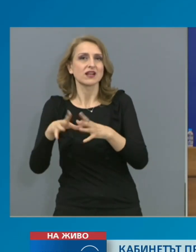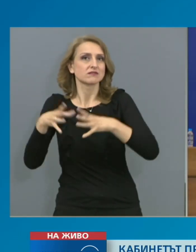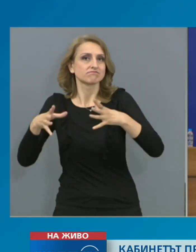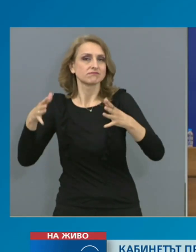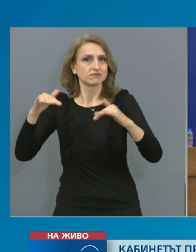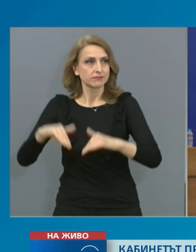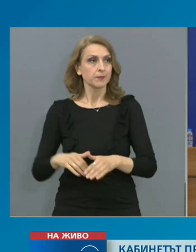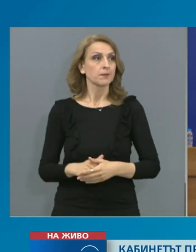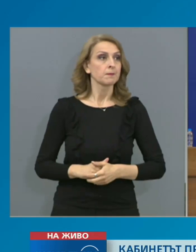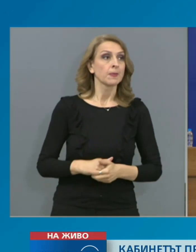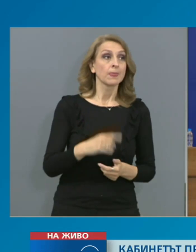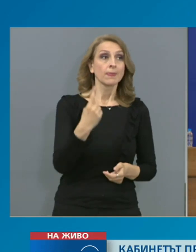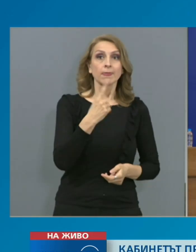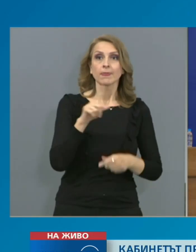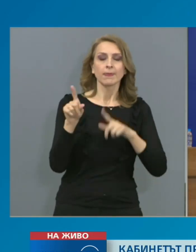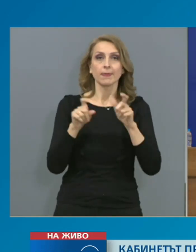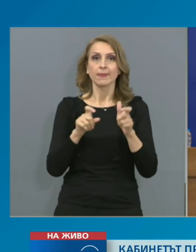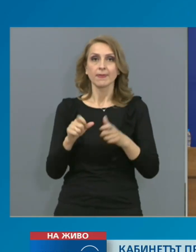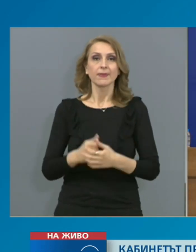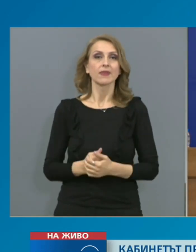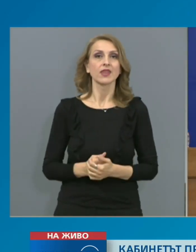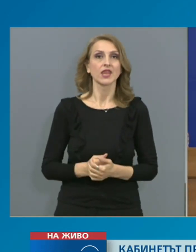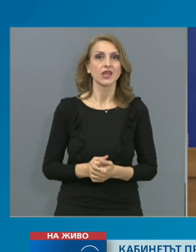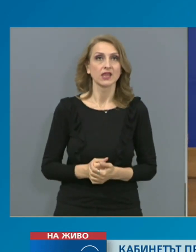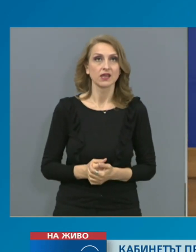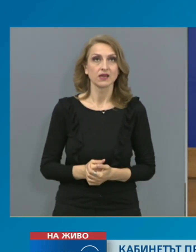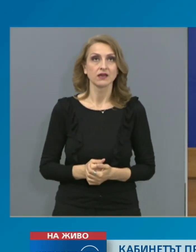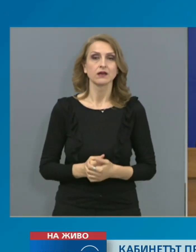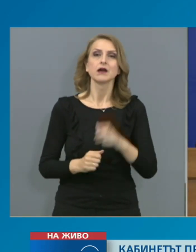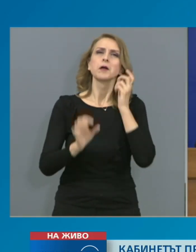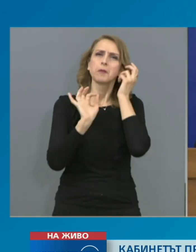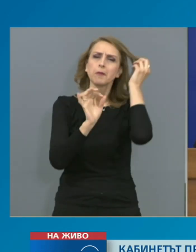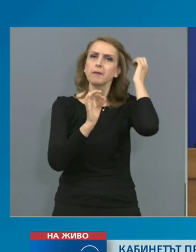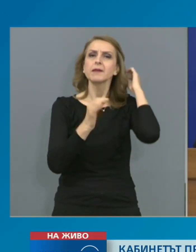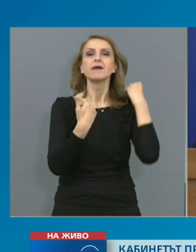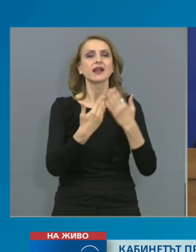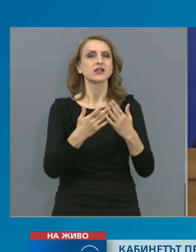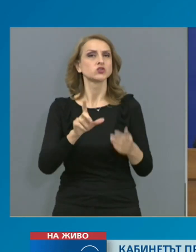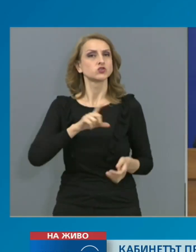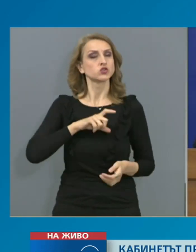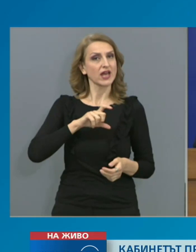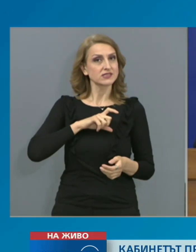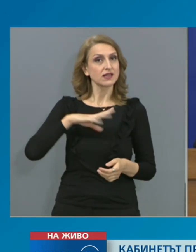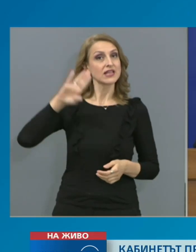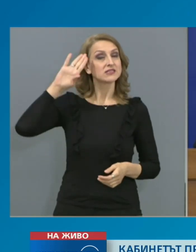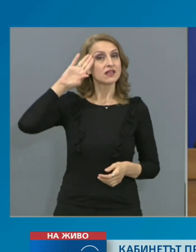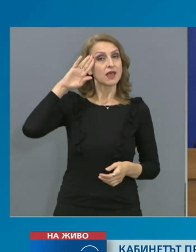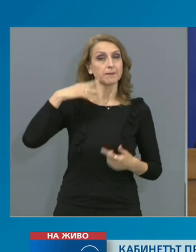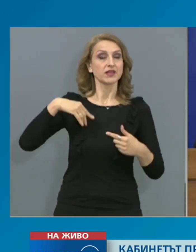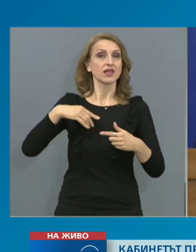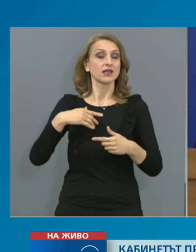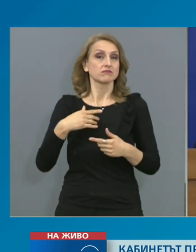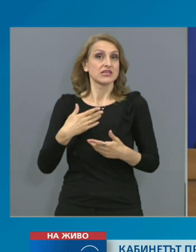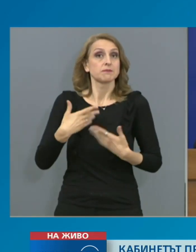въпрос и искам да попитам само? Примерно за частните съдебни изпълнители, колко време след